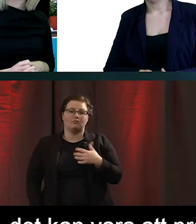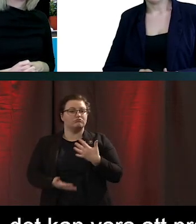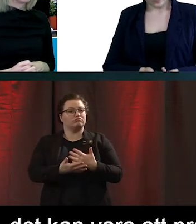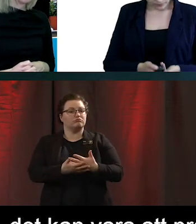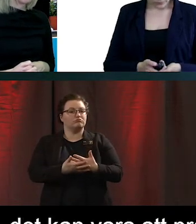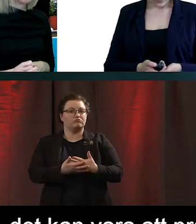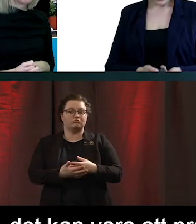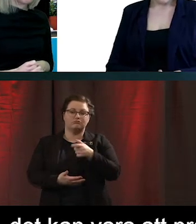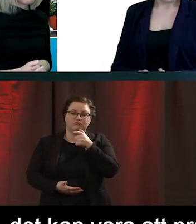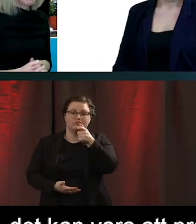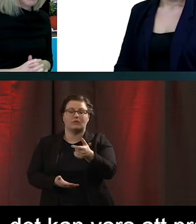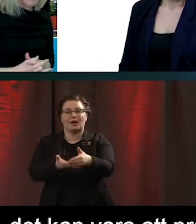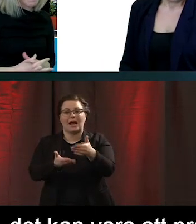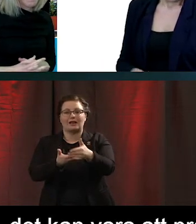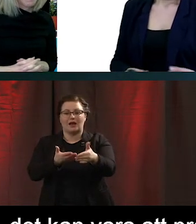kan förstå.